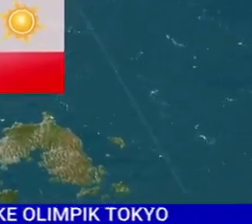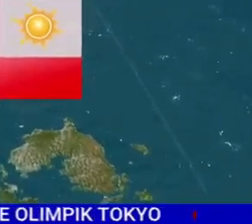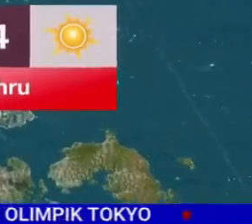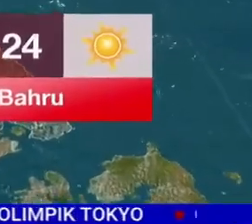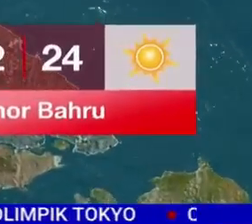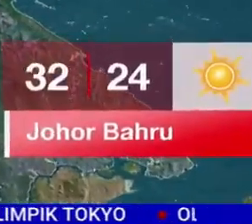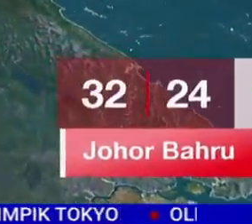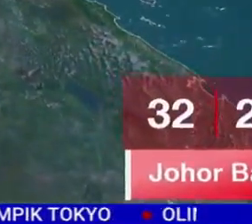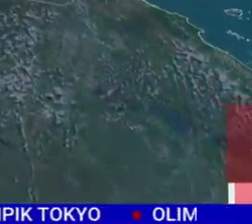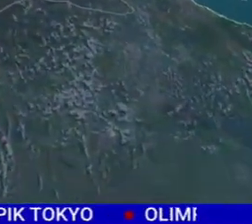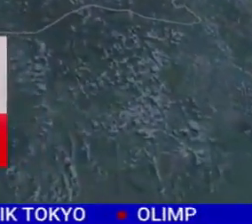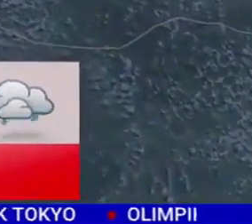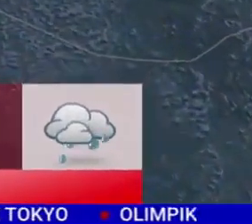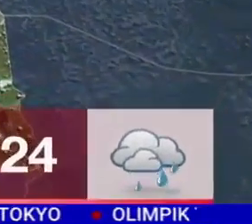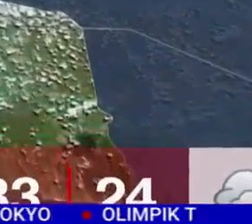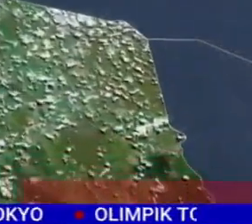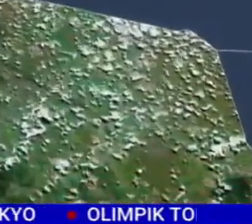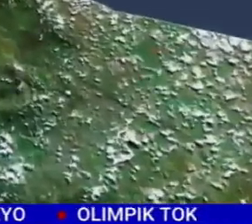Sampai